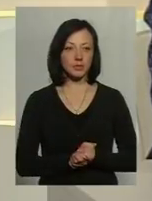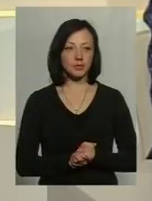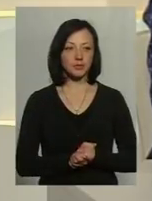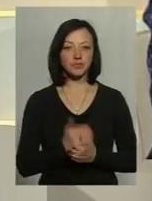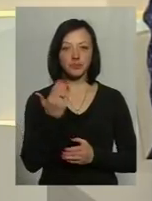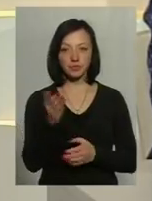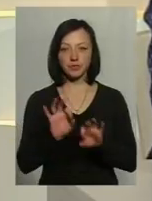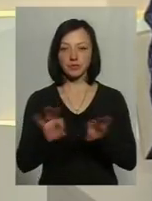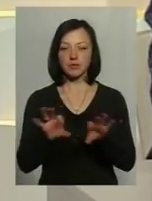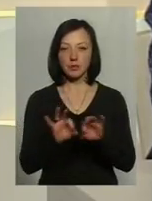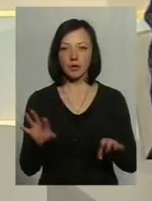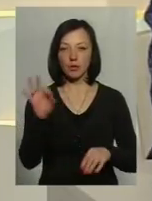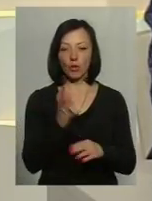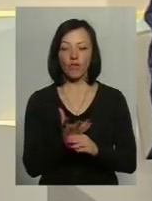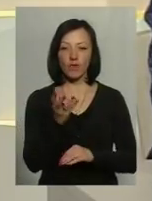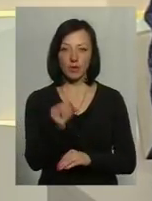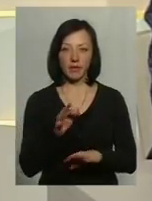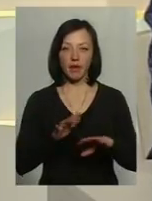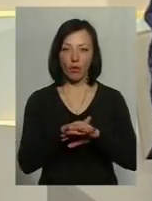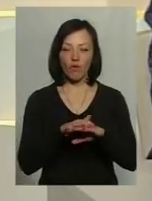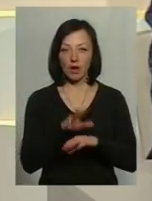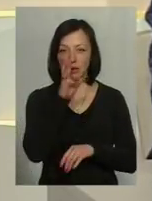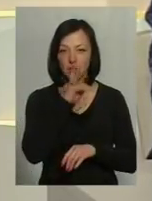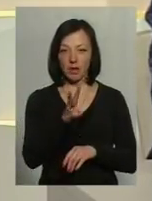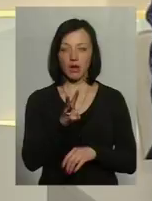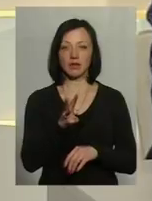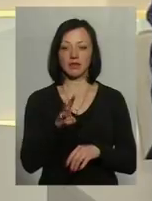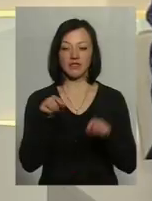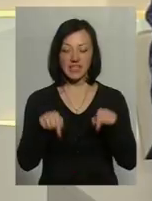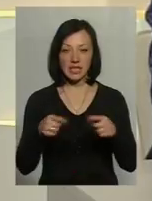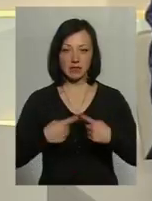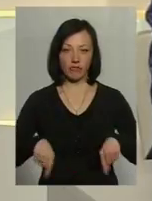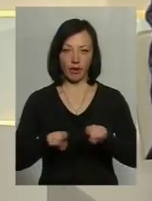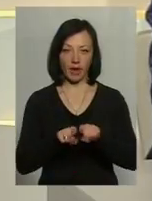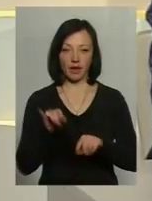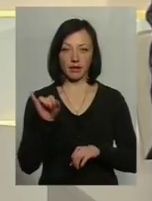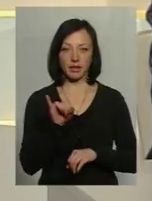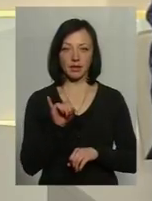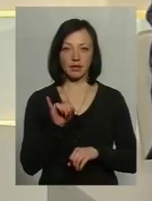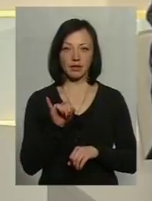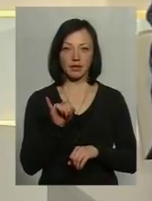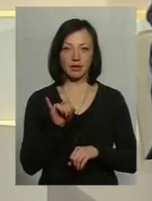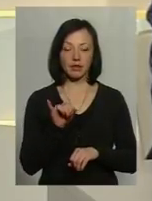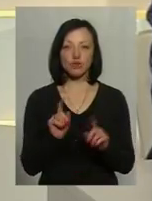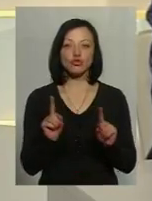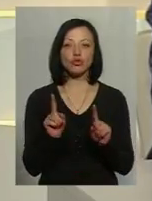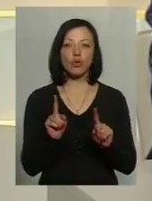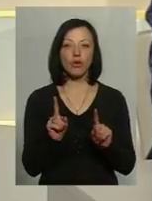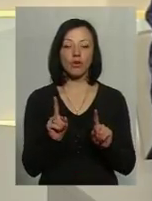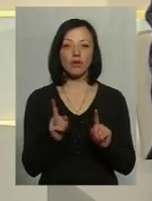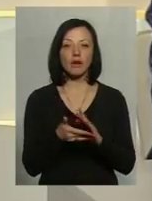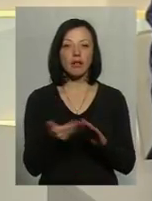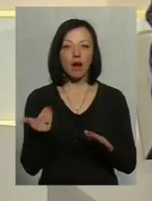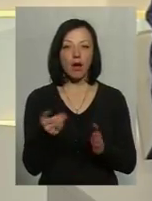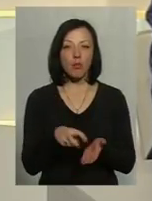щодо виплати і нарахування зарплати в цій сфері. І що викликає